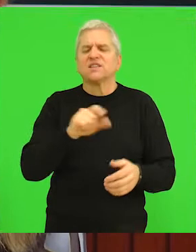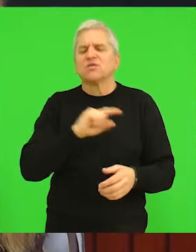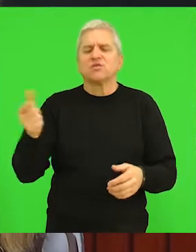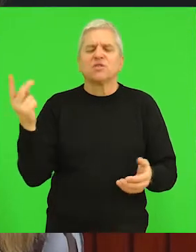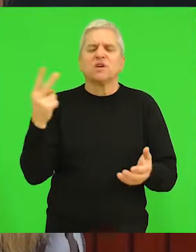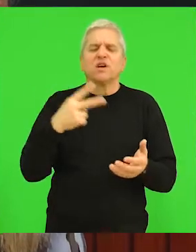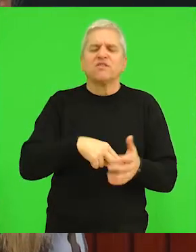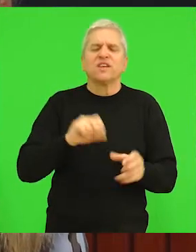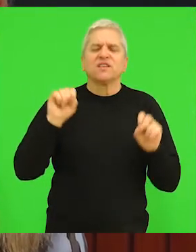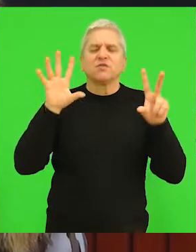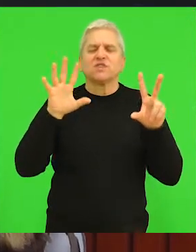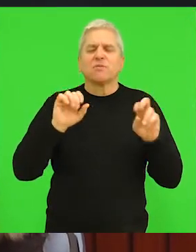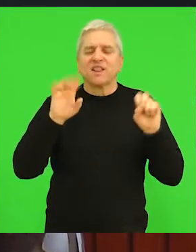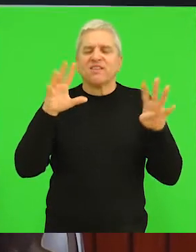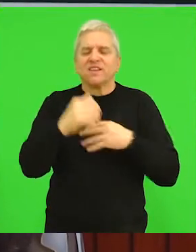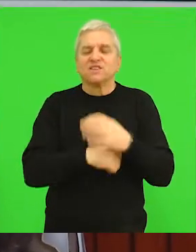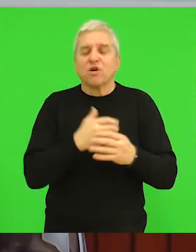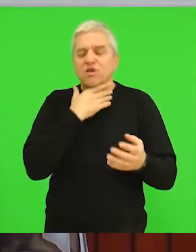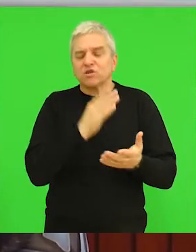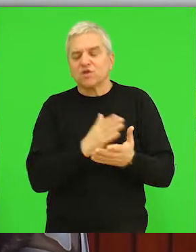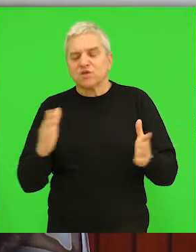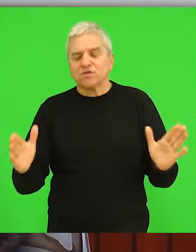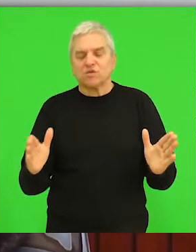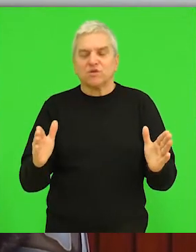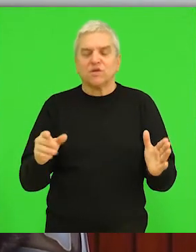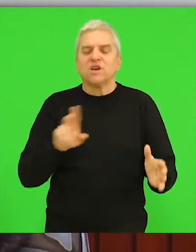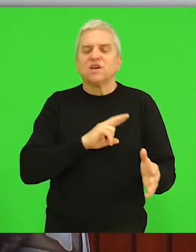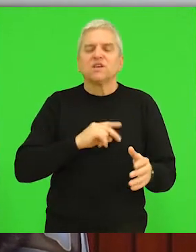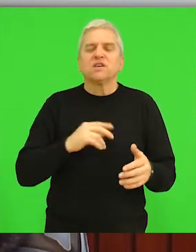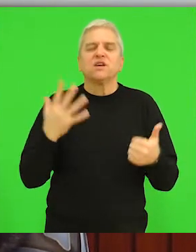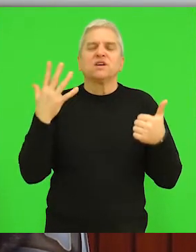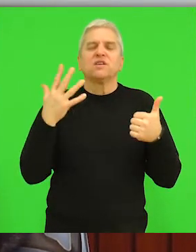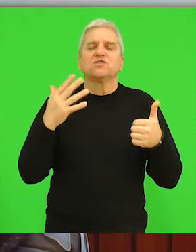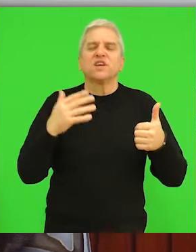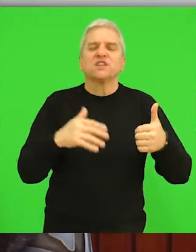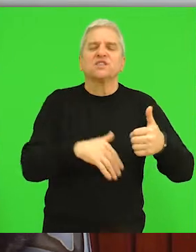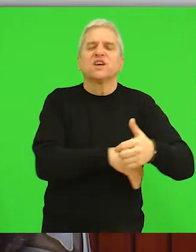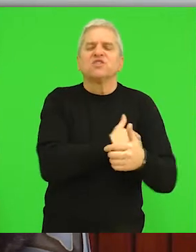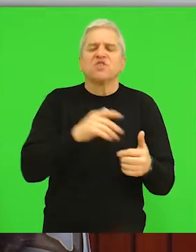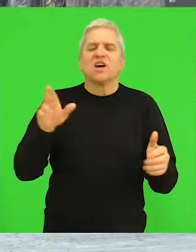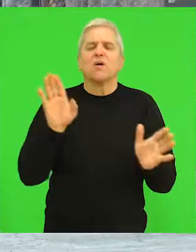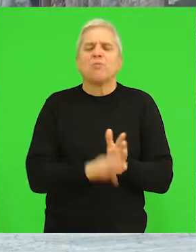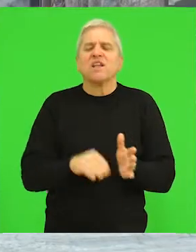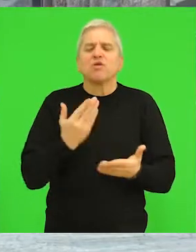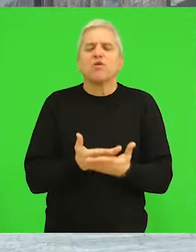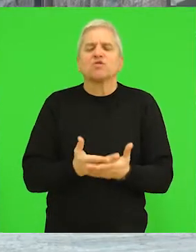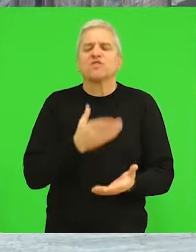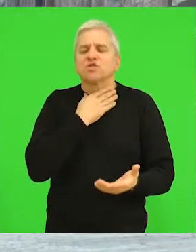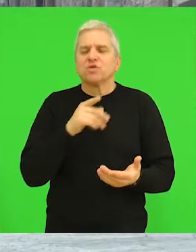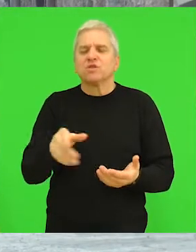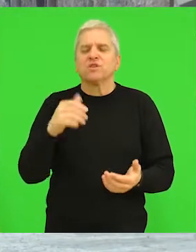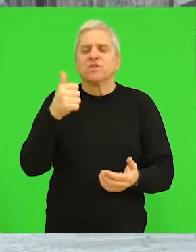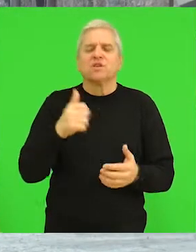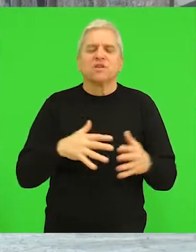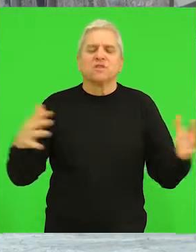školske godine do 2018. i 2019. školske godine, imamo šesto učenika manje u osnovnim školama. Šesto učenika